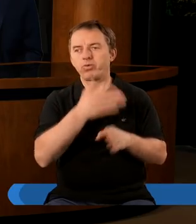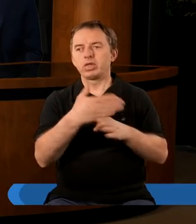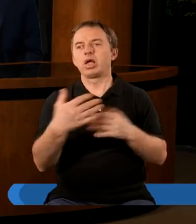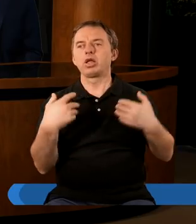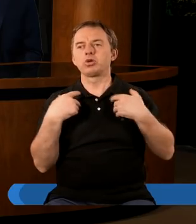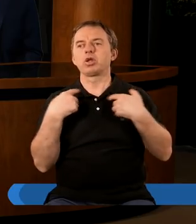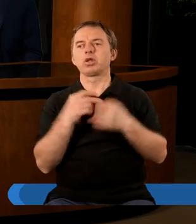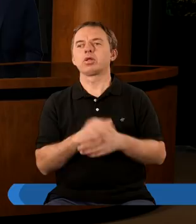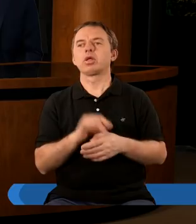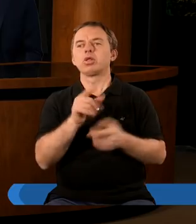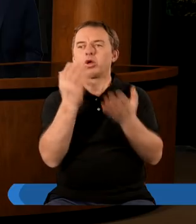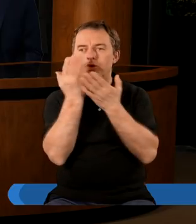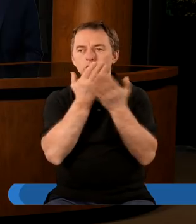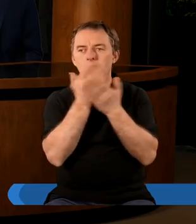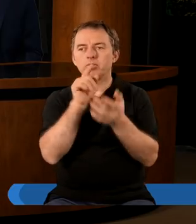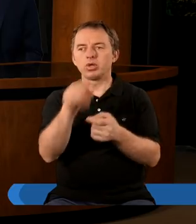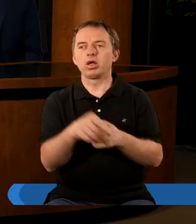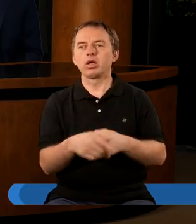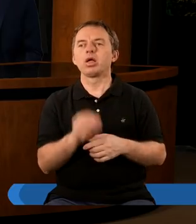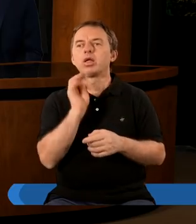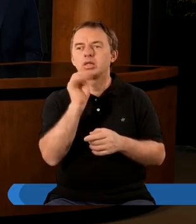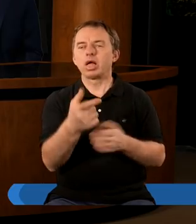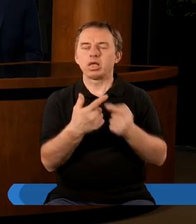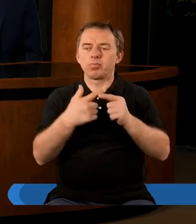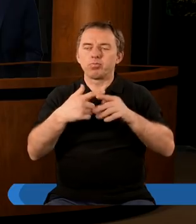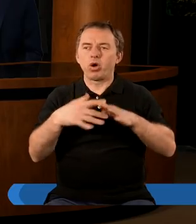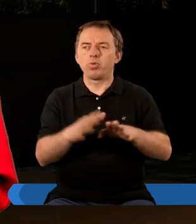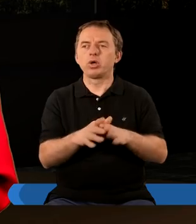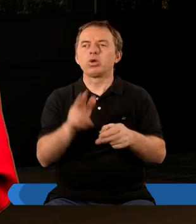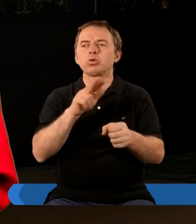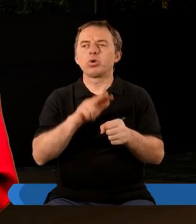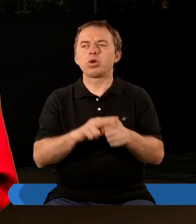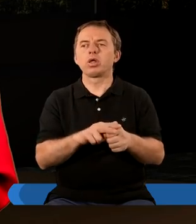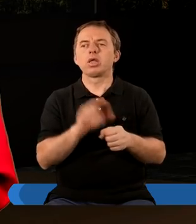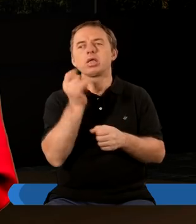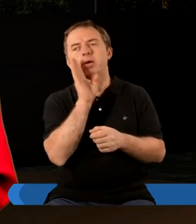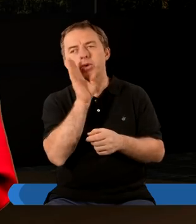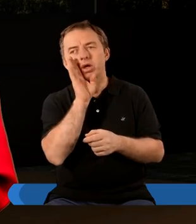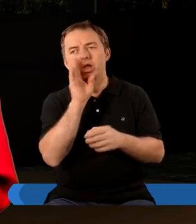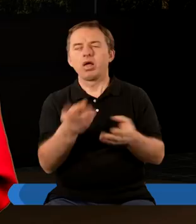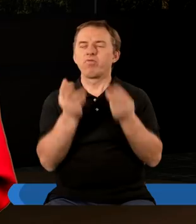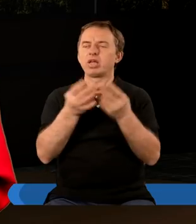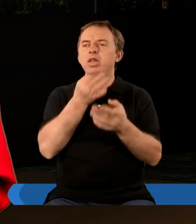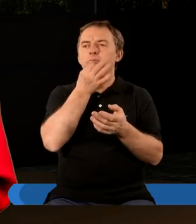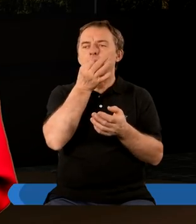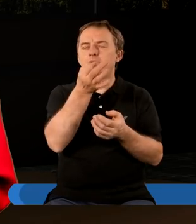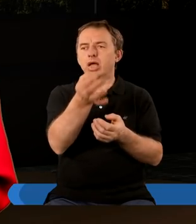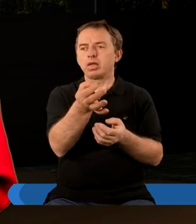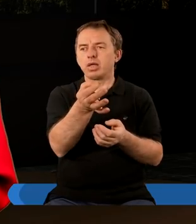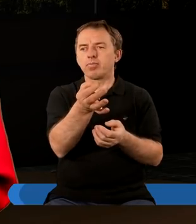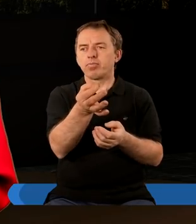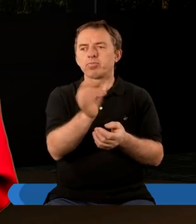dalej żyć. I to jak to czytam, to jest taki moment, w którym jest tak ważne pytanie,